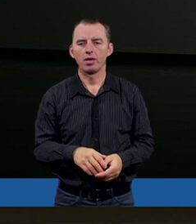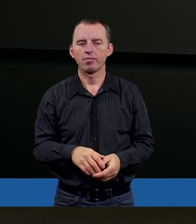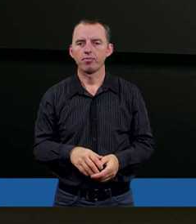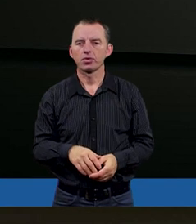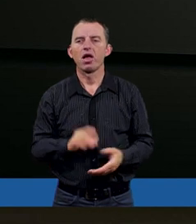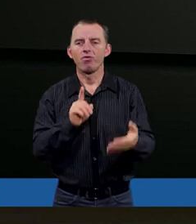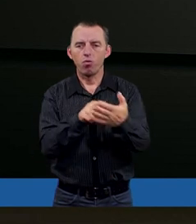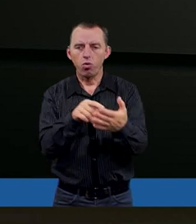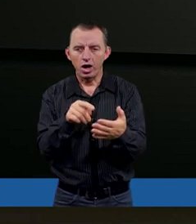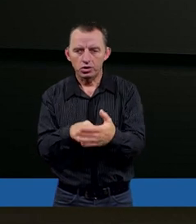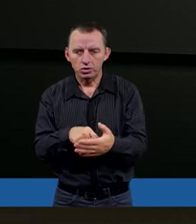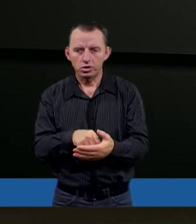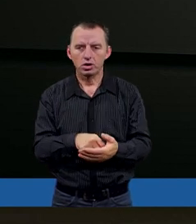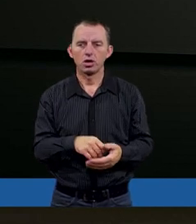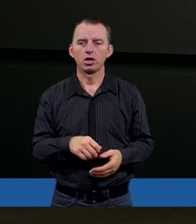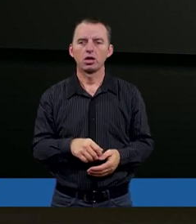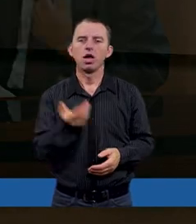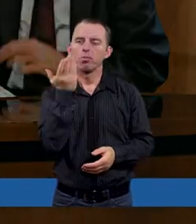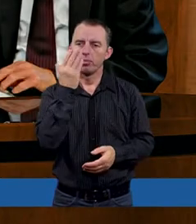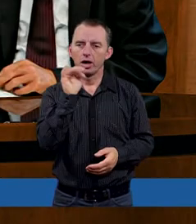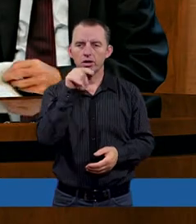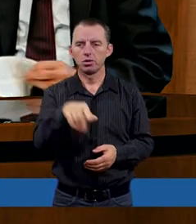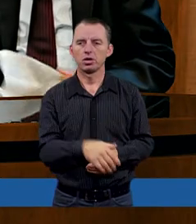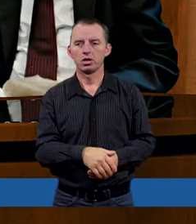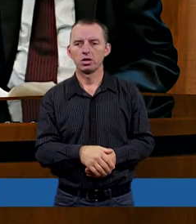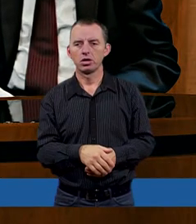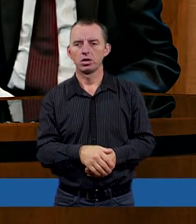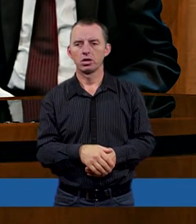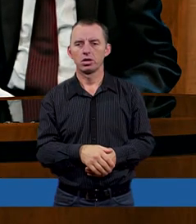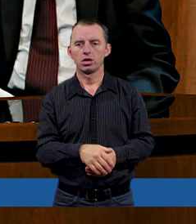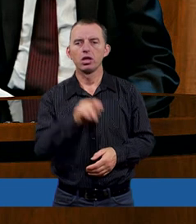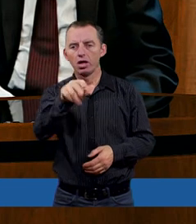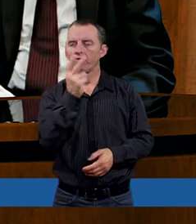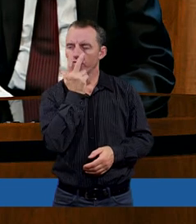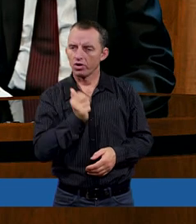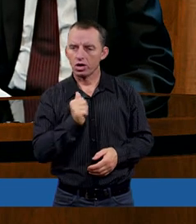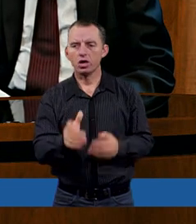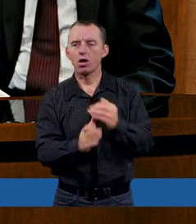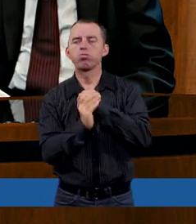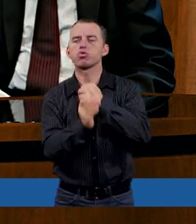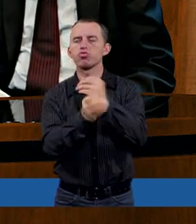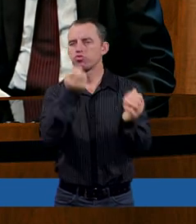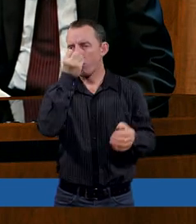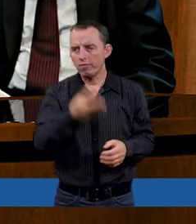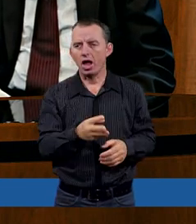I właśnie... Bodajże najbardziej brutalny. No gdzie, czym wyraża się ta jego brutalność?